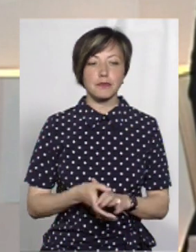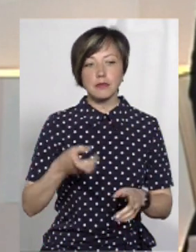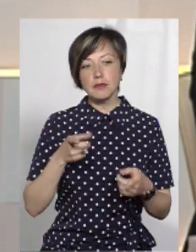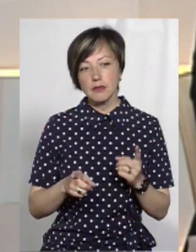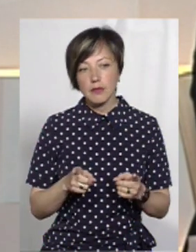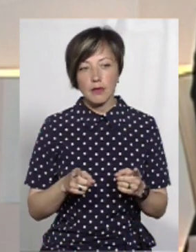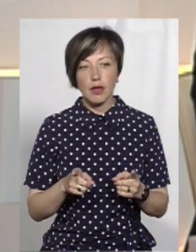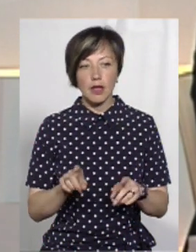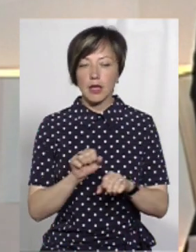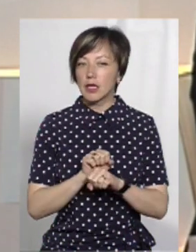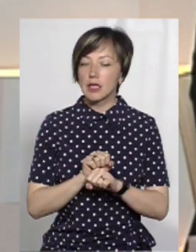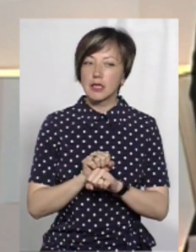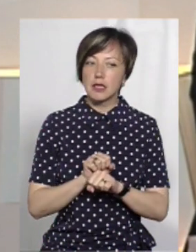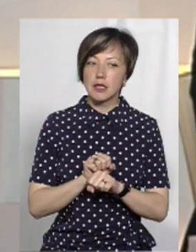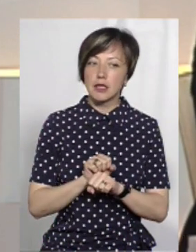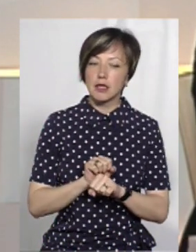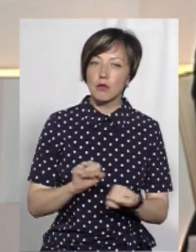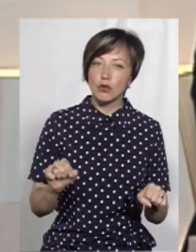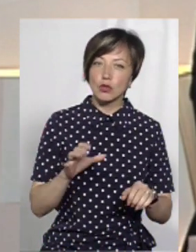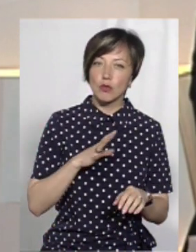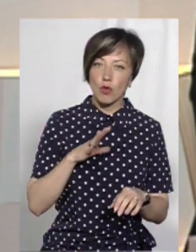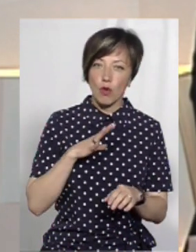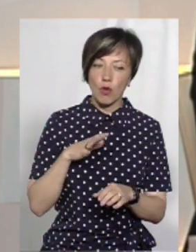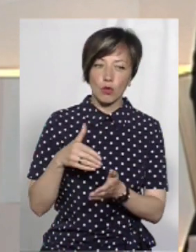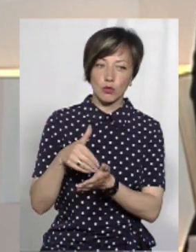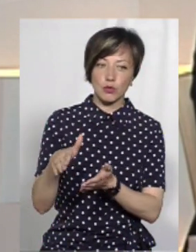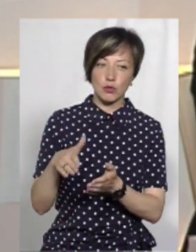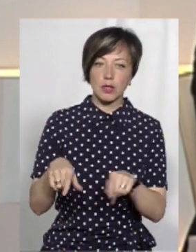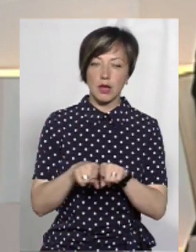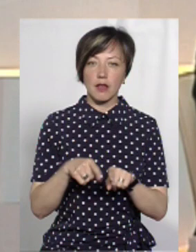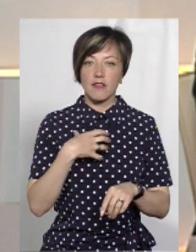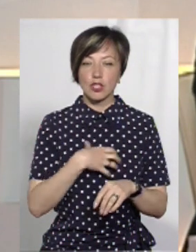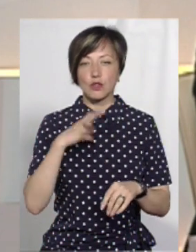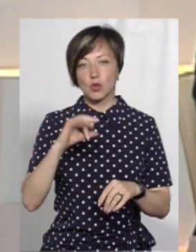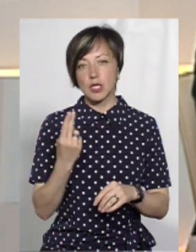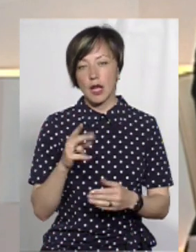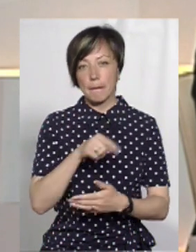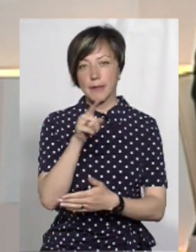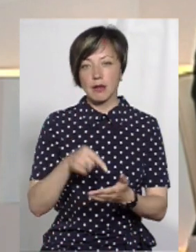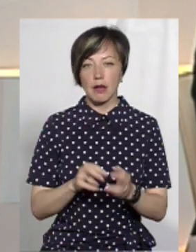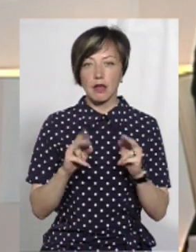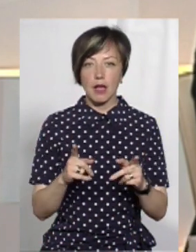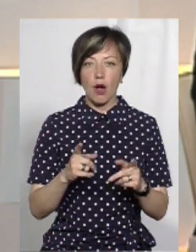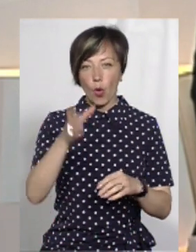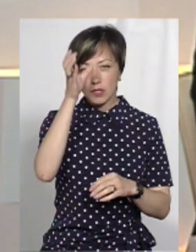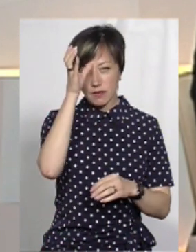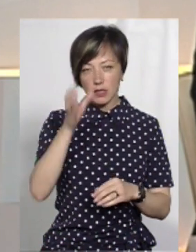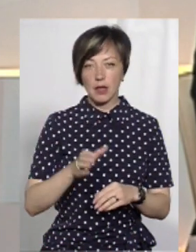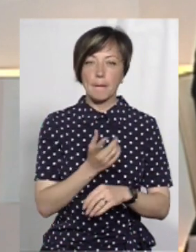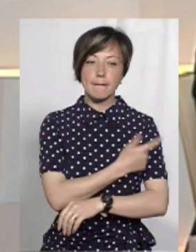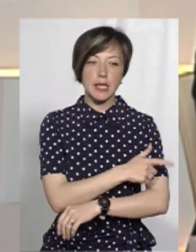Звісно, що не можна було поставити осторонь такі важливі соціальні питання, освіта,